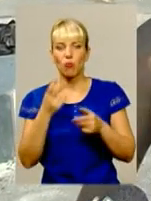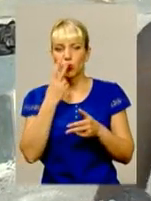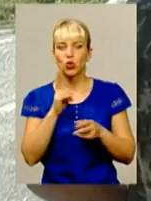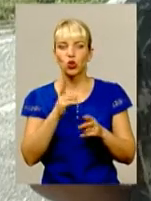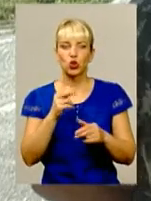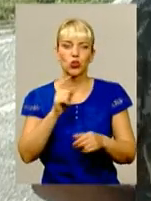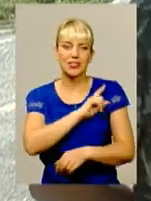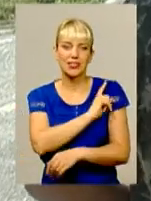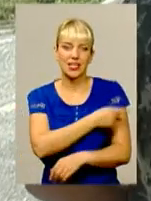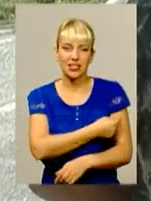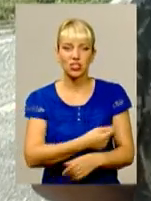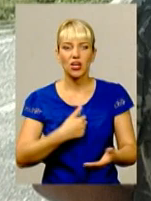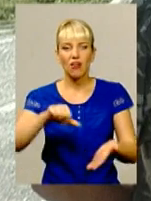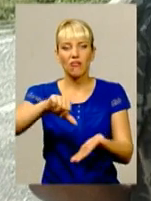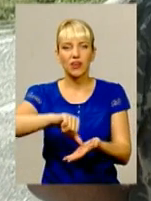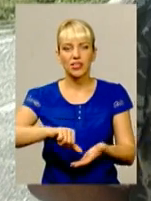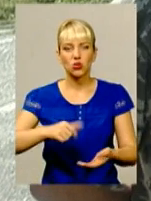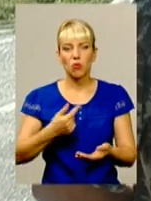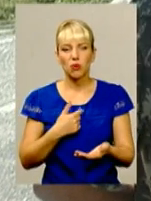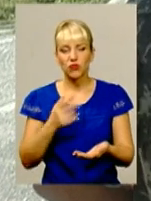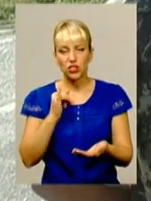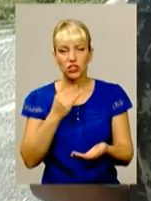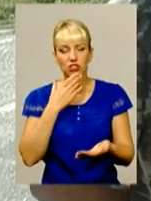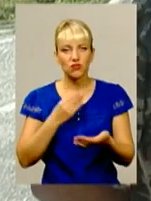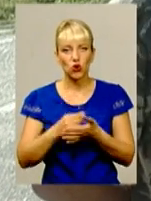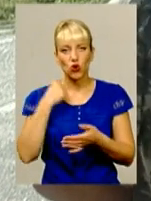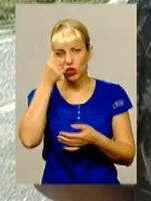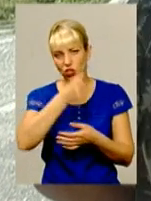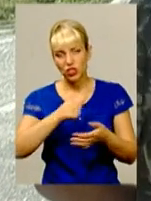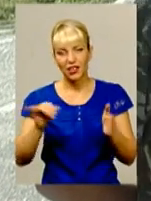хто сильніший. Виступив, поставив лічний рекорд свій.